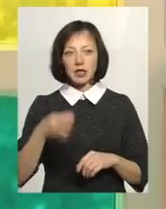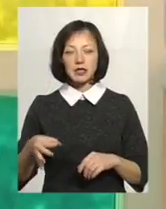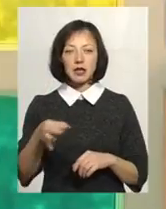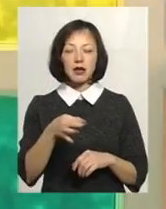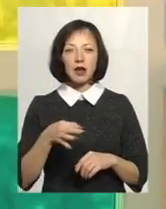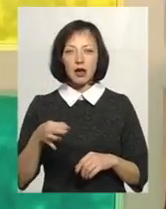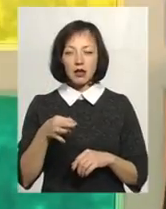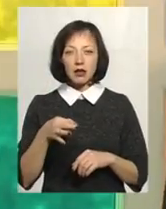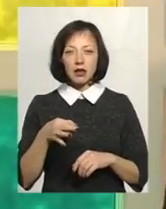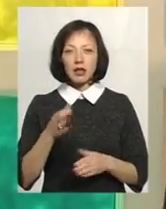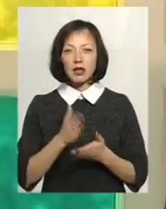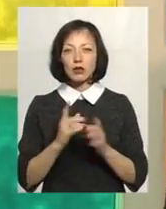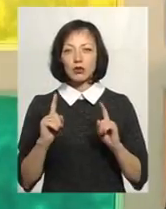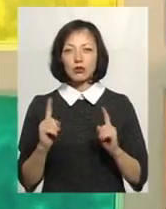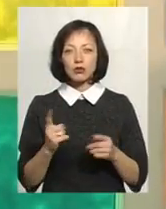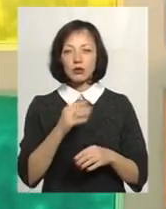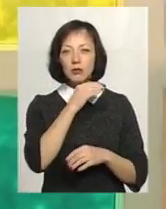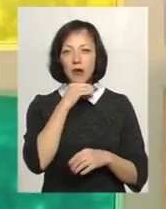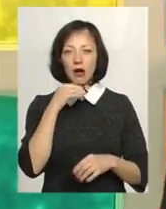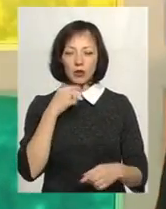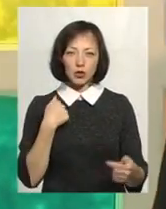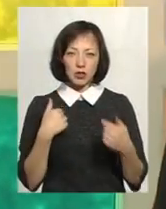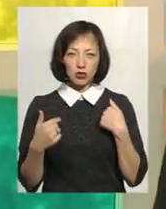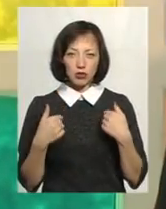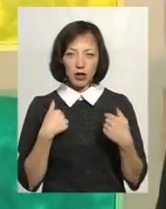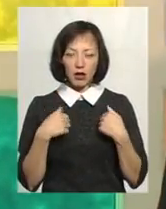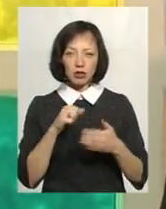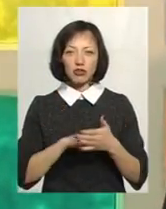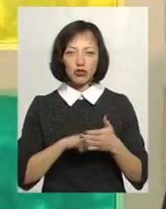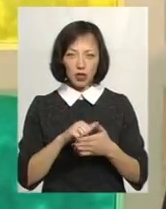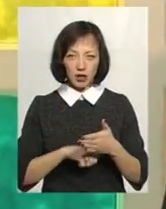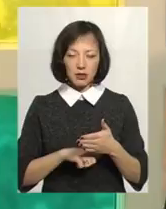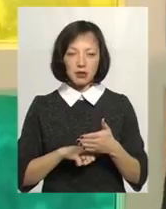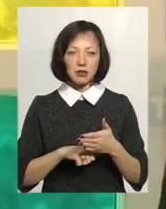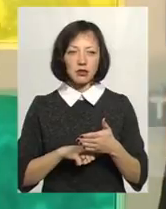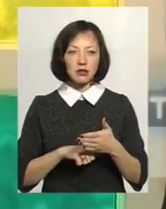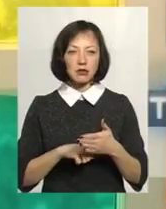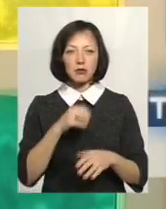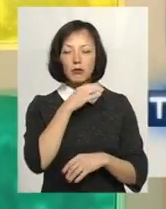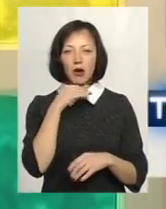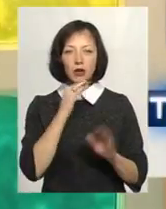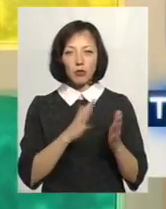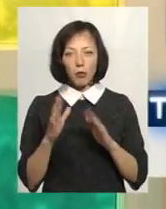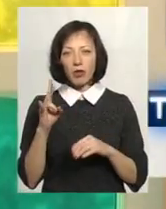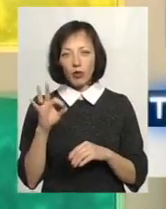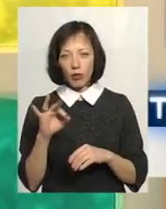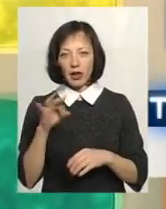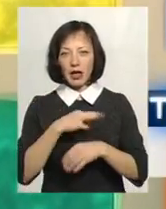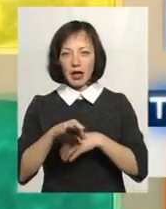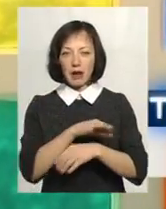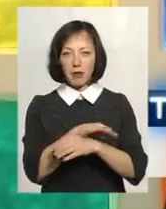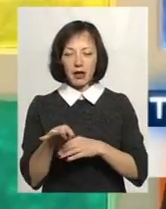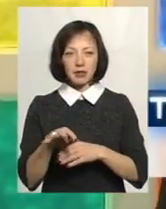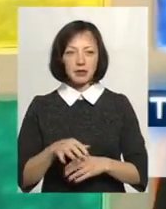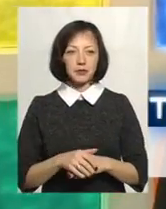Поділля, Хмельниччина є дуже багато страждальною через багато моментів, але, зокрема, і репресії.